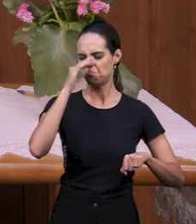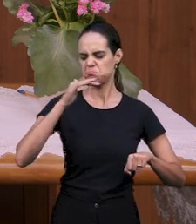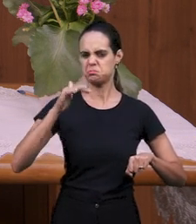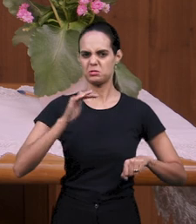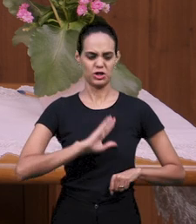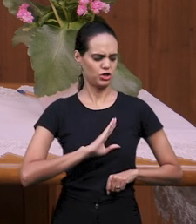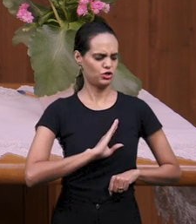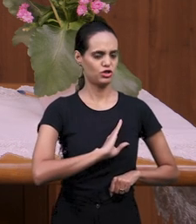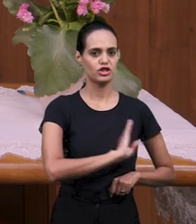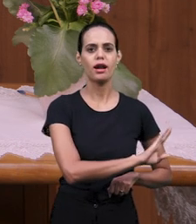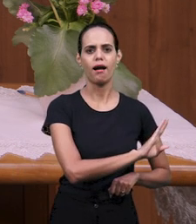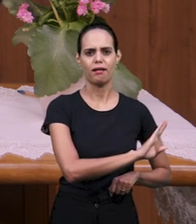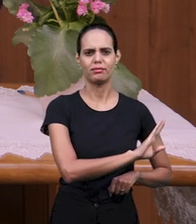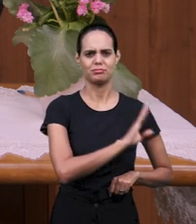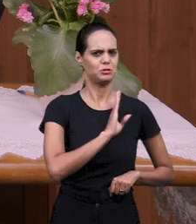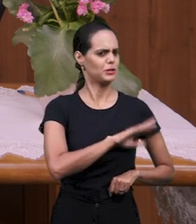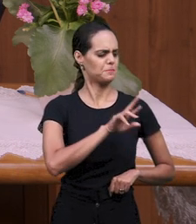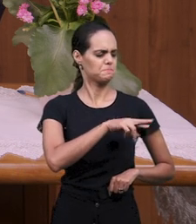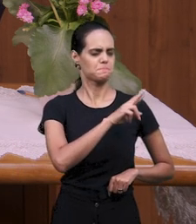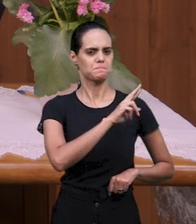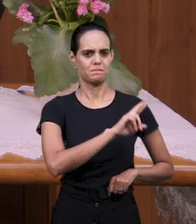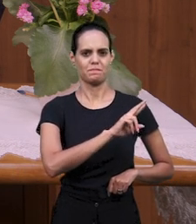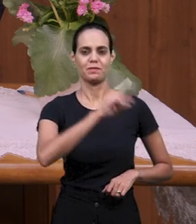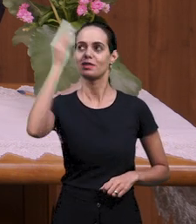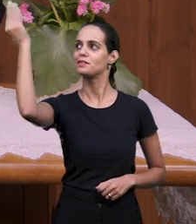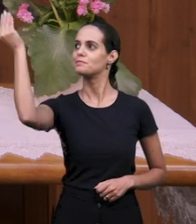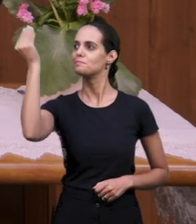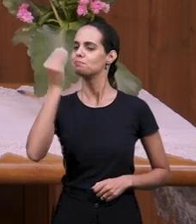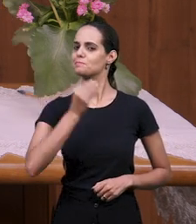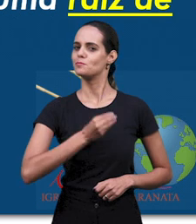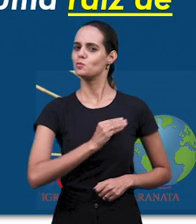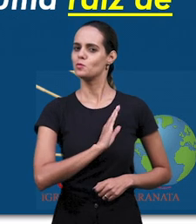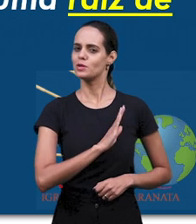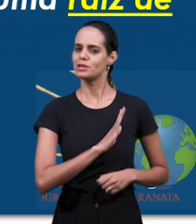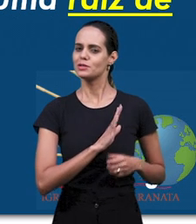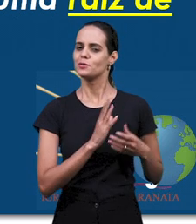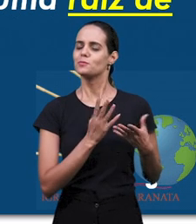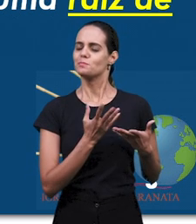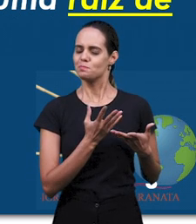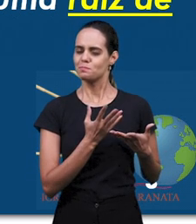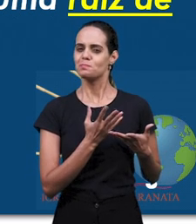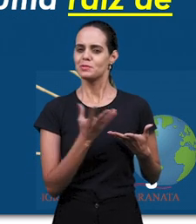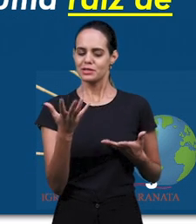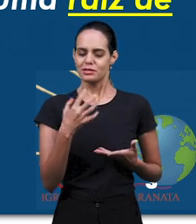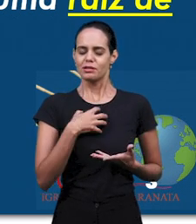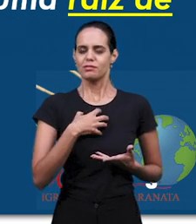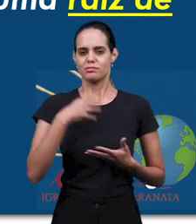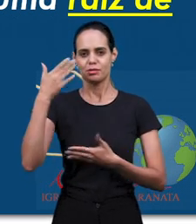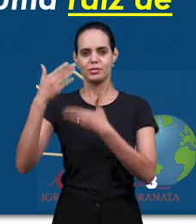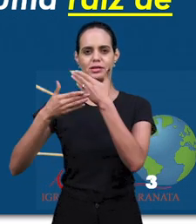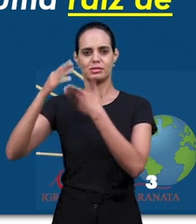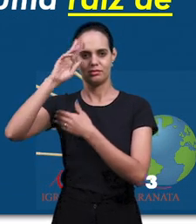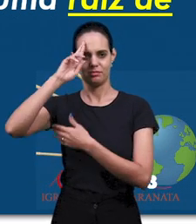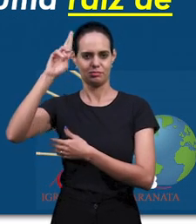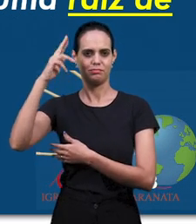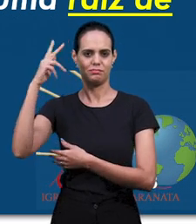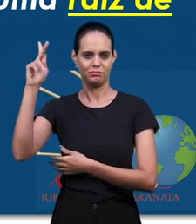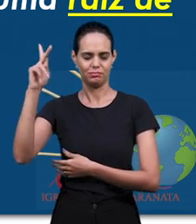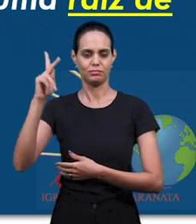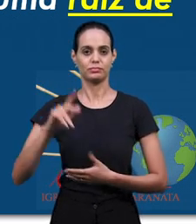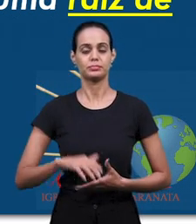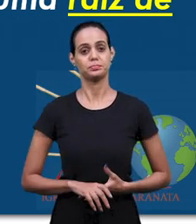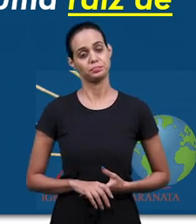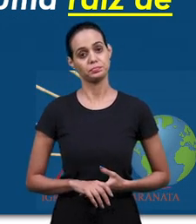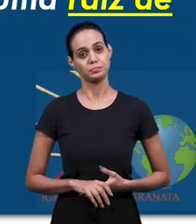вложить сердце плотяное. Посмотрите, что корень горький